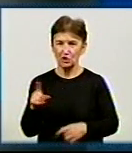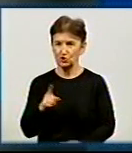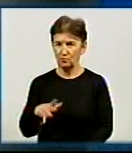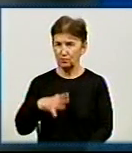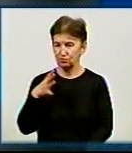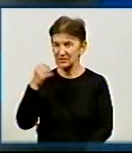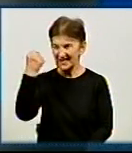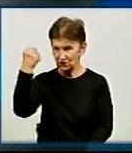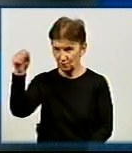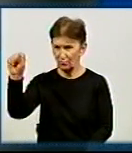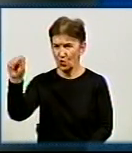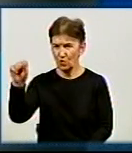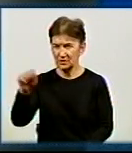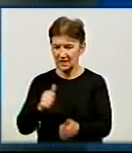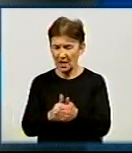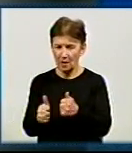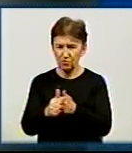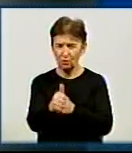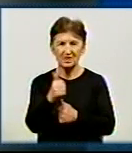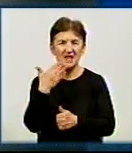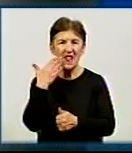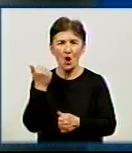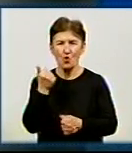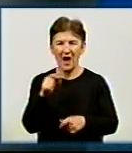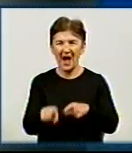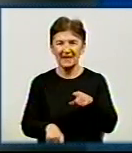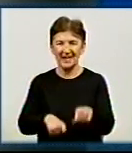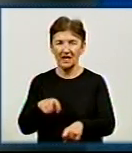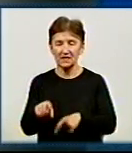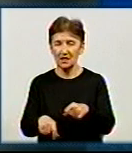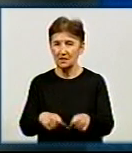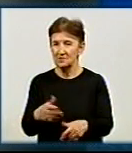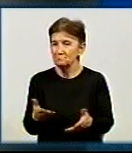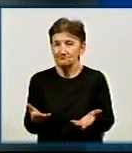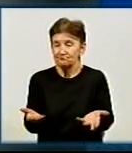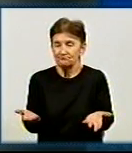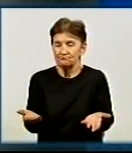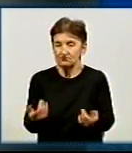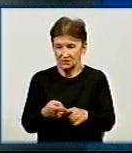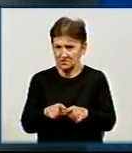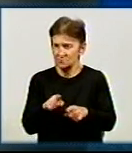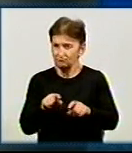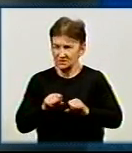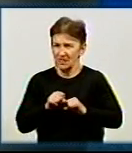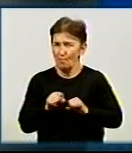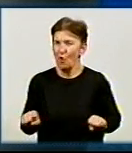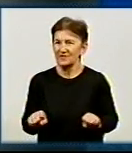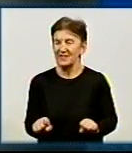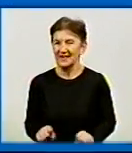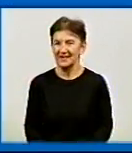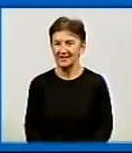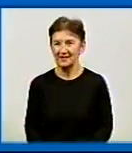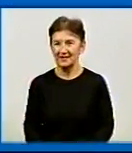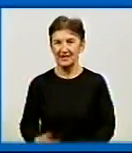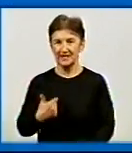і пробитися в легкій атлетиці, це диво, подвіг. Я не знаю, що як це назначить. Я хочу зрозуміти,